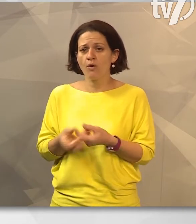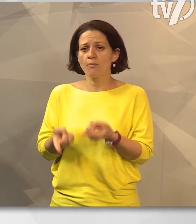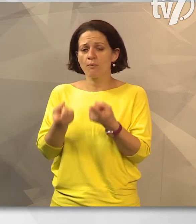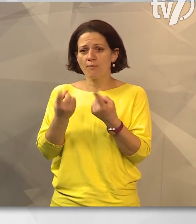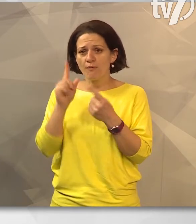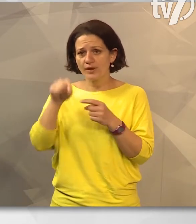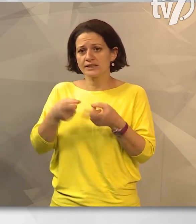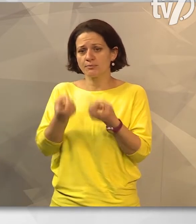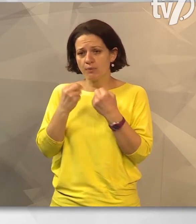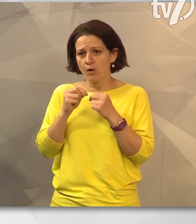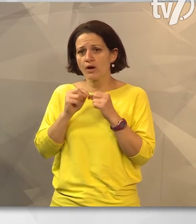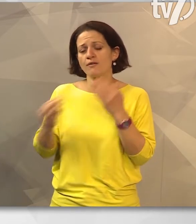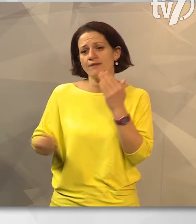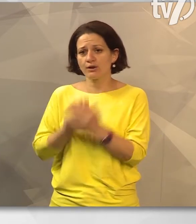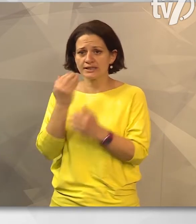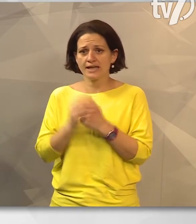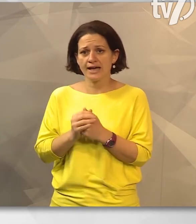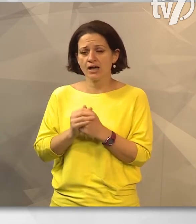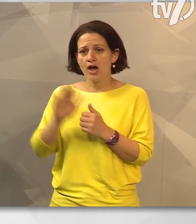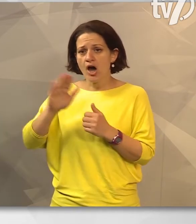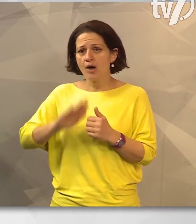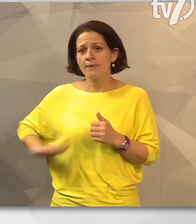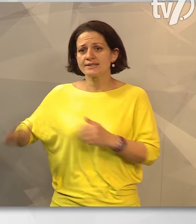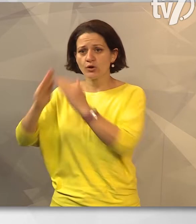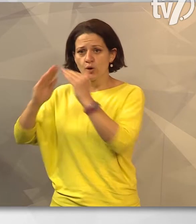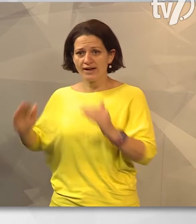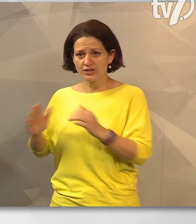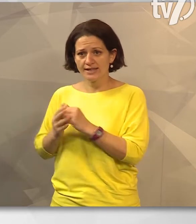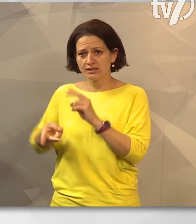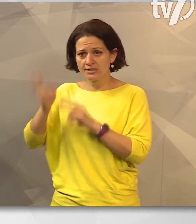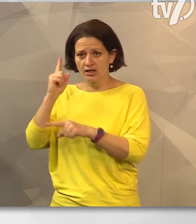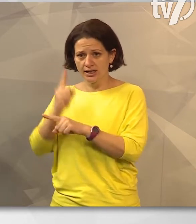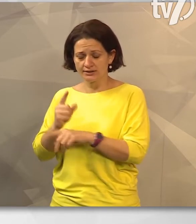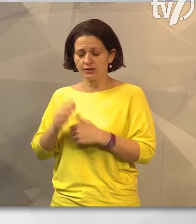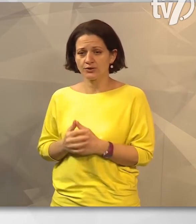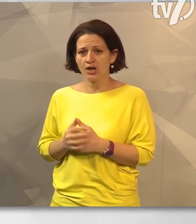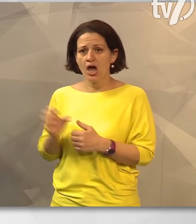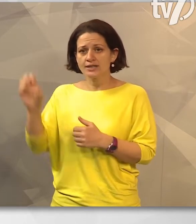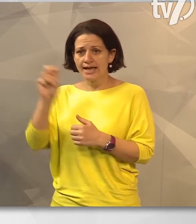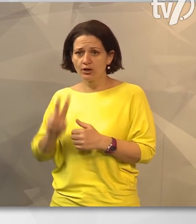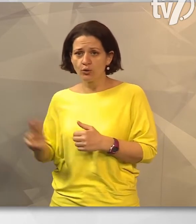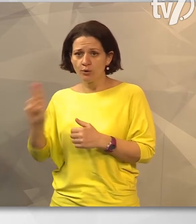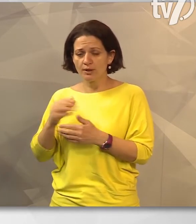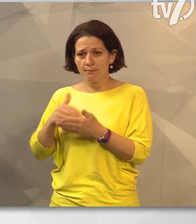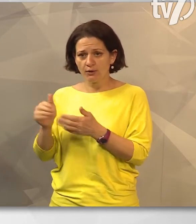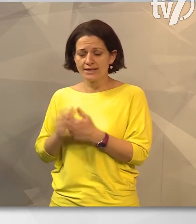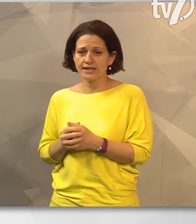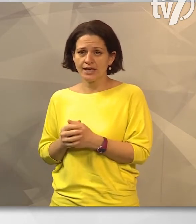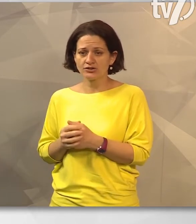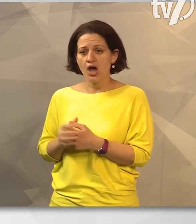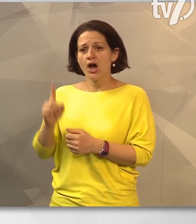visszanemtérítendő támogatásból felújították a mezőkovács házai szakrendelőt. Az Európai Uniós